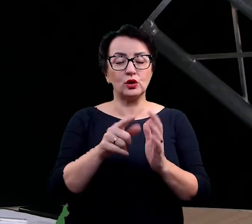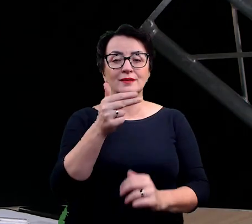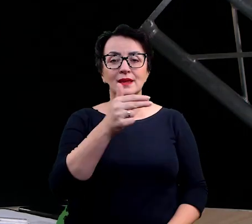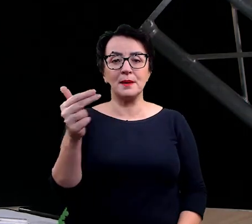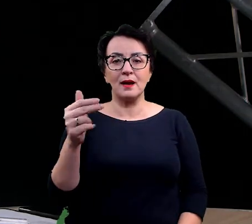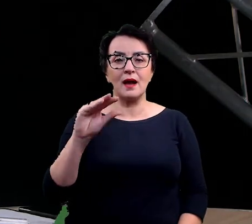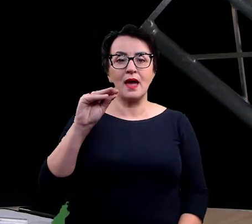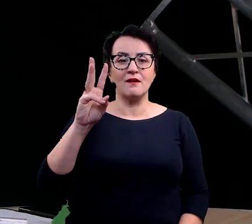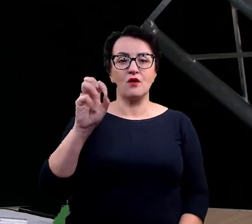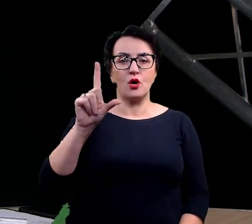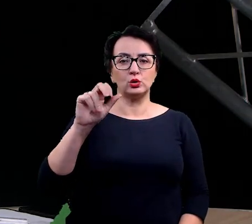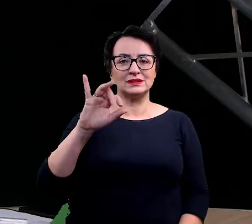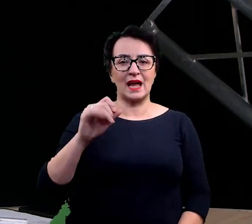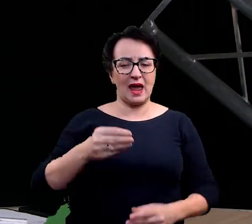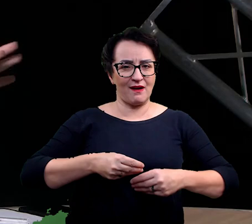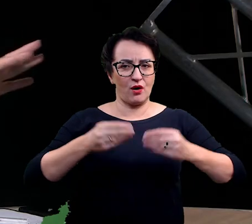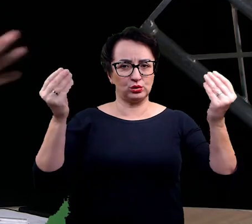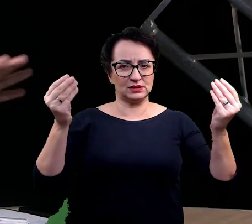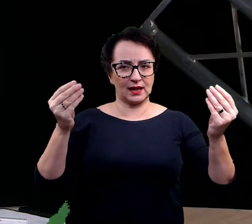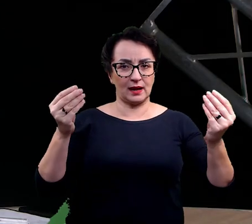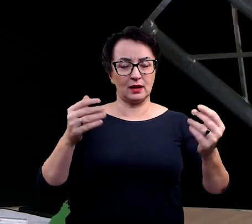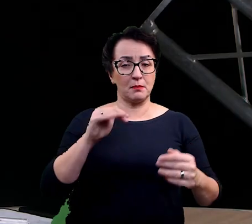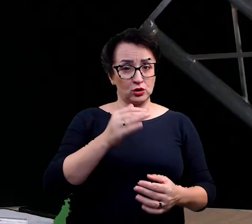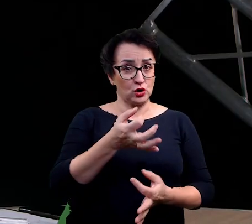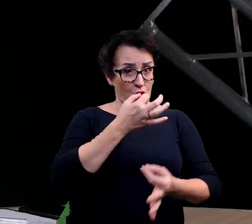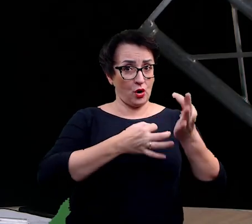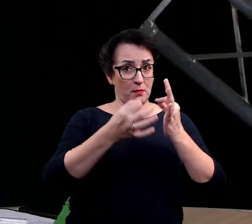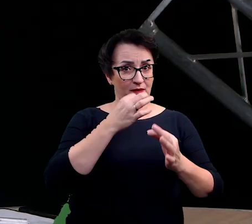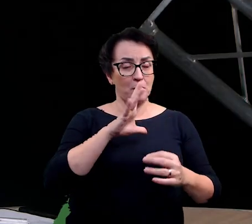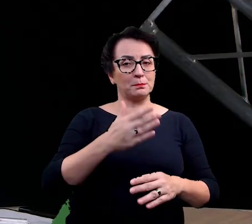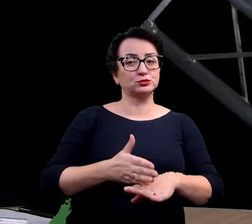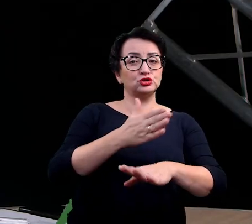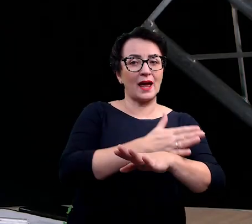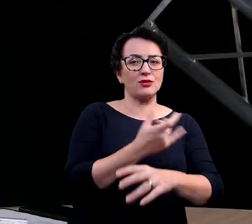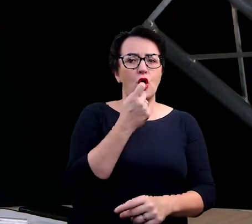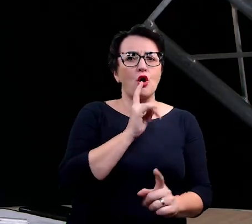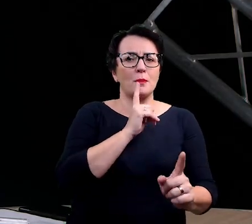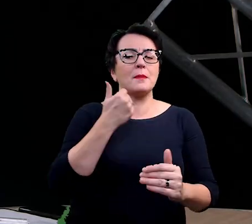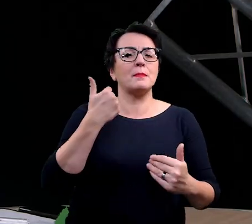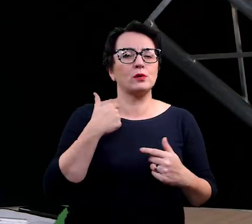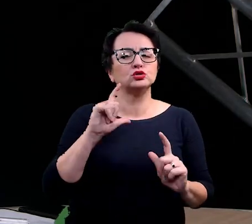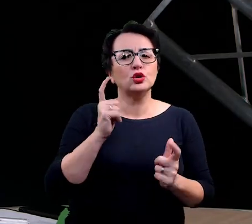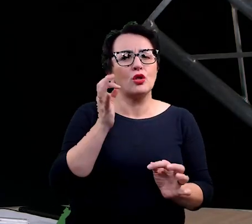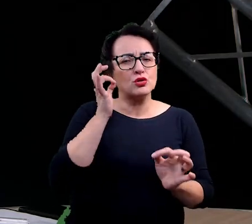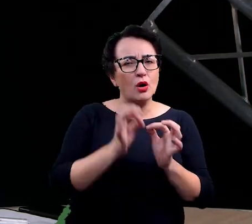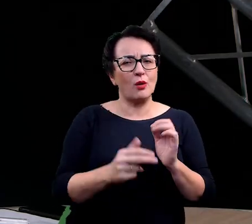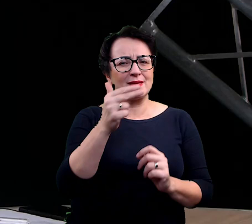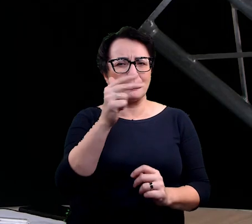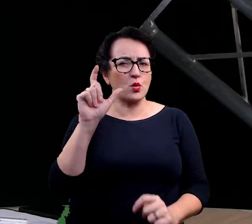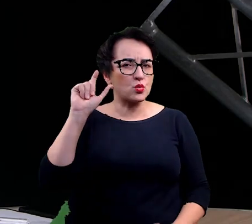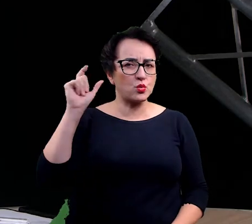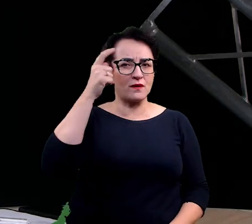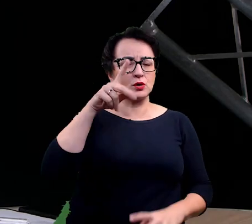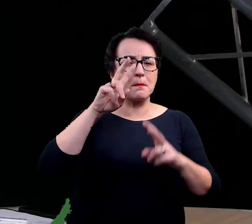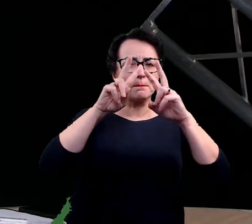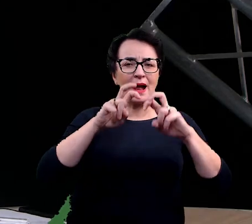związanych z ewolucją. Tak? Możesz coś powiedzieć, bo już tutaj chwilę rozmawialiśmy przed, co dokładnie jest tym takim clue, jeśli chodzi o badanie